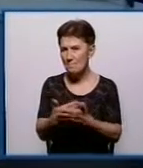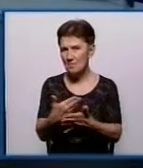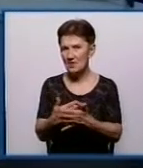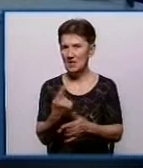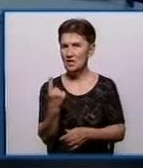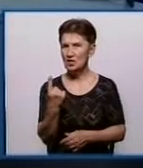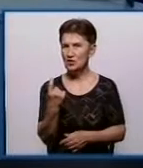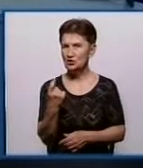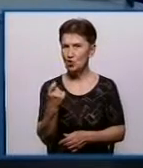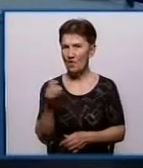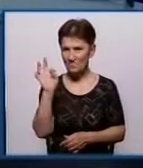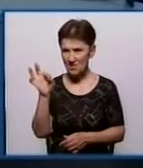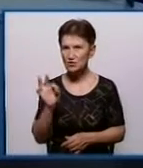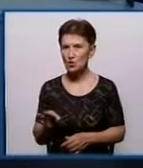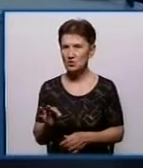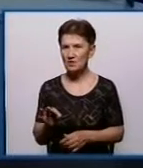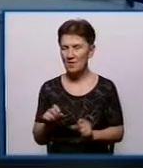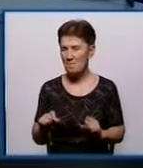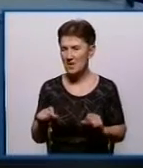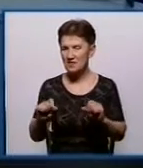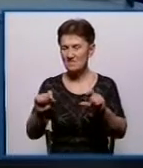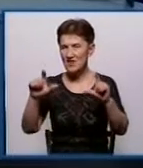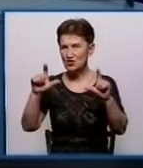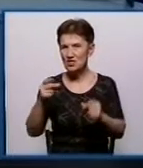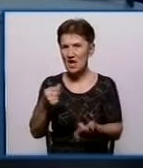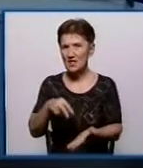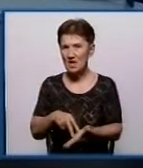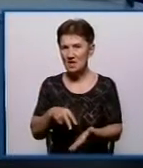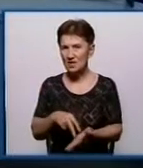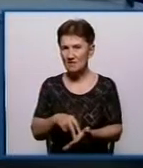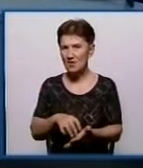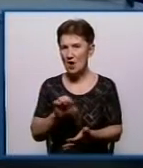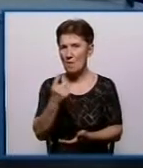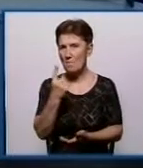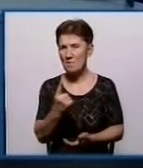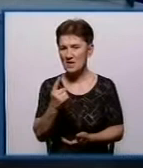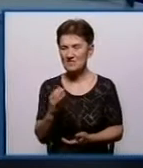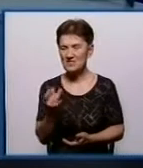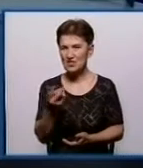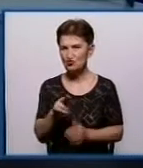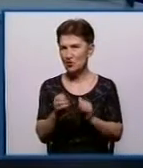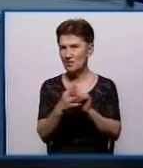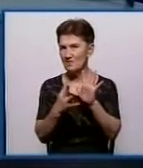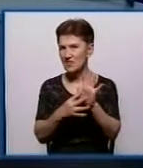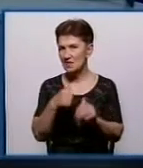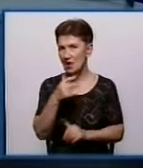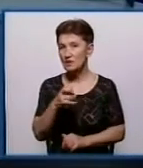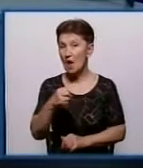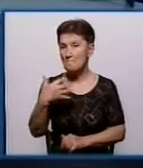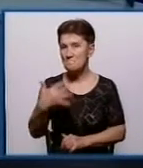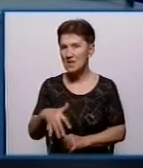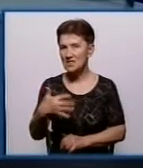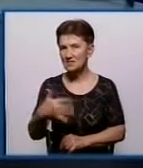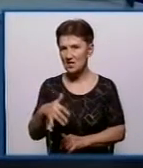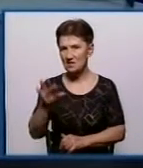% ймовірність підвищення тарифів на водопостачання та водовідведення з 1 січня 2019 року на 50%.